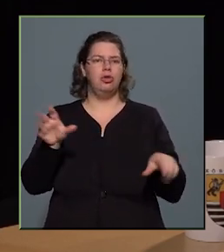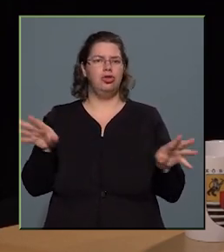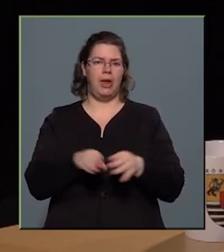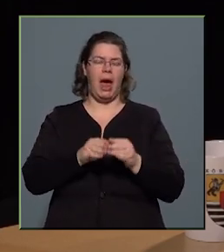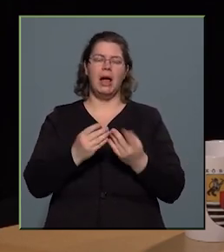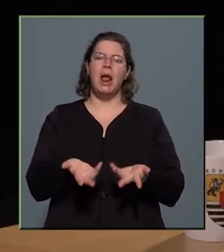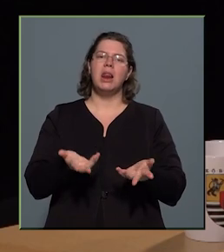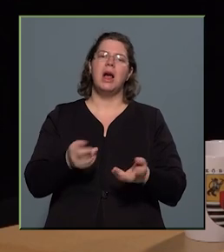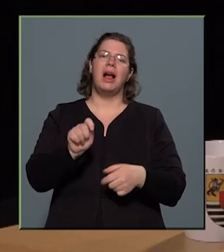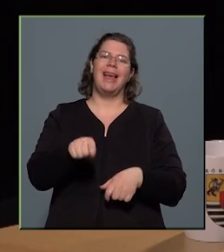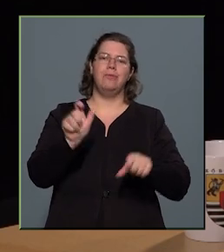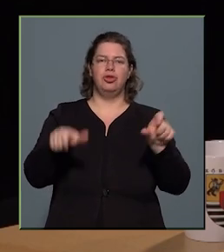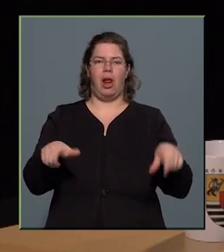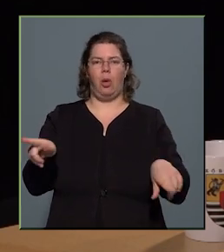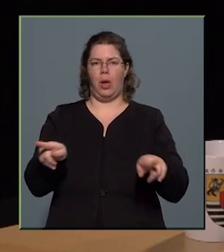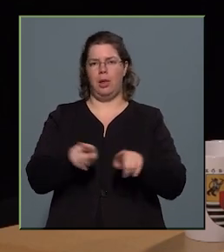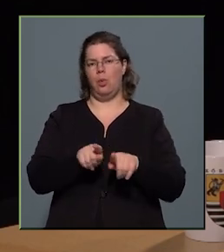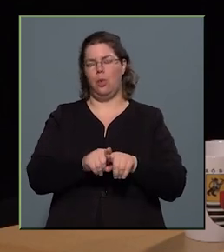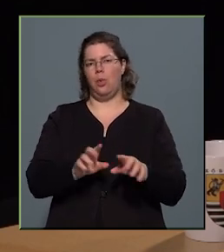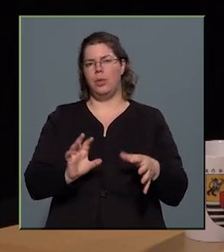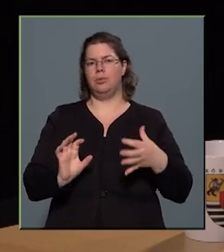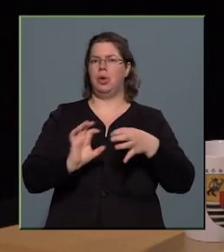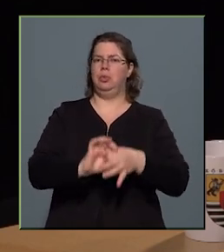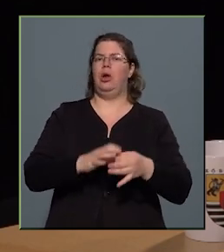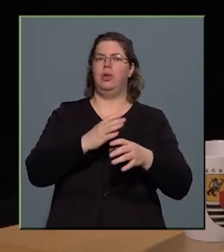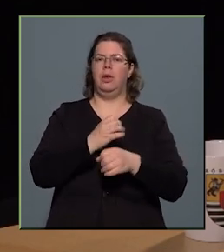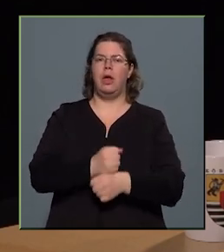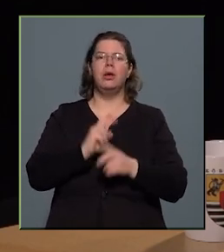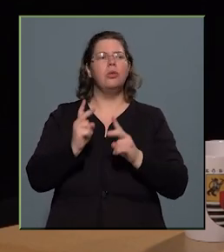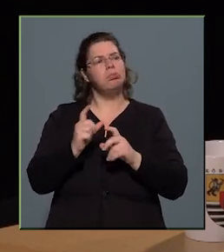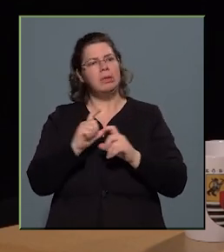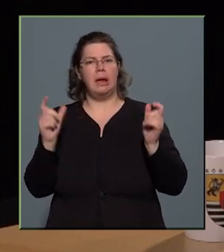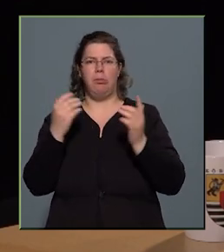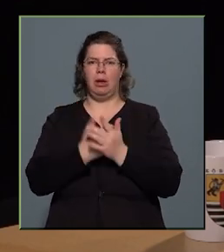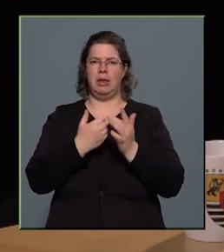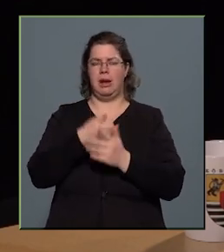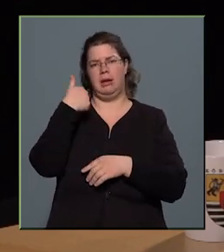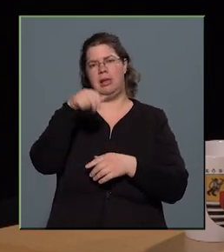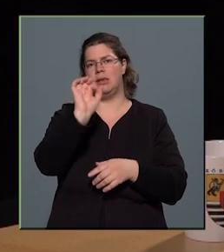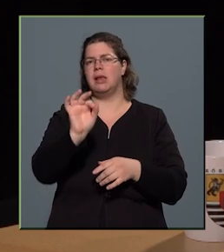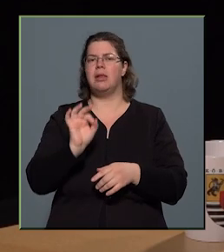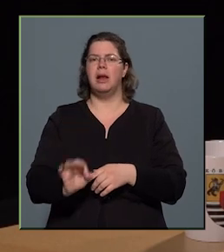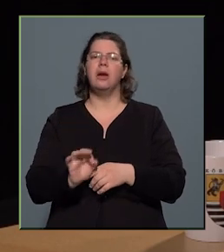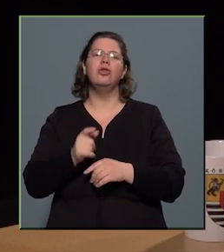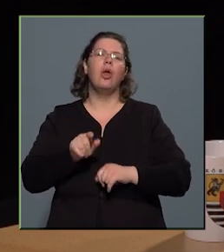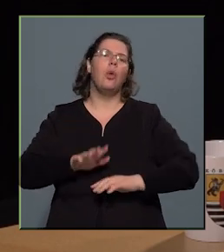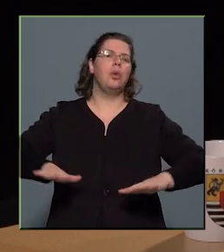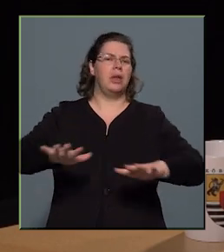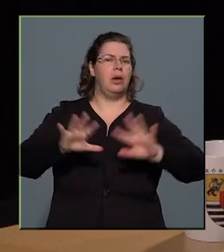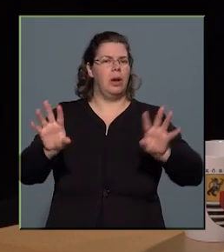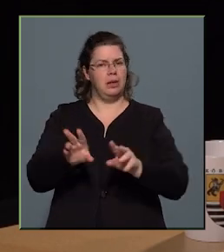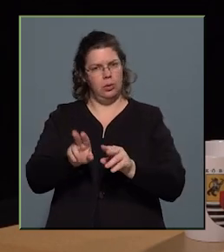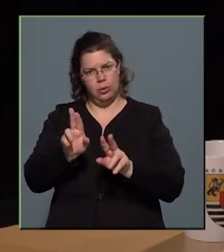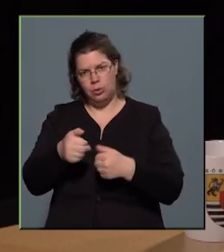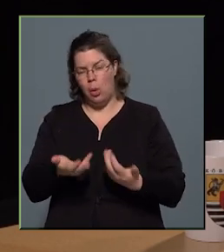képviselőkkel úgy tartani a kapcsolatot, hogy képbe legyenek gyakorlatilag száz százalékba az ő területükről,